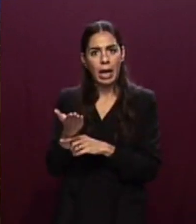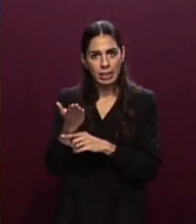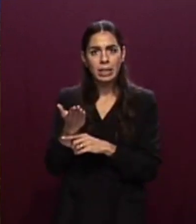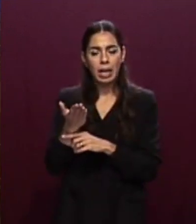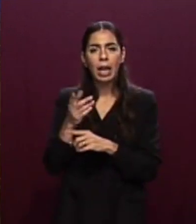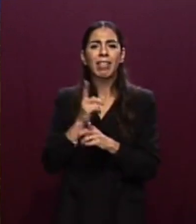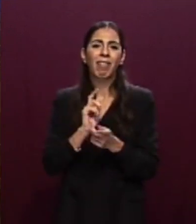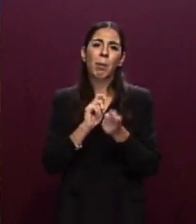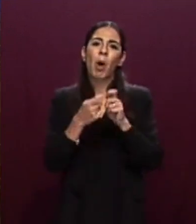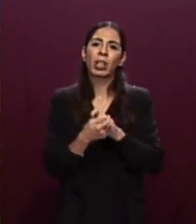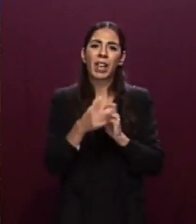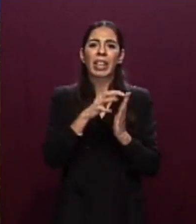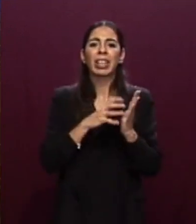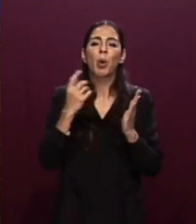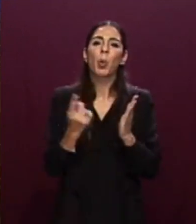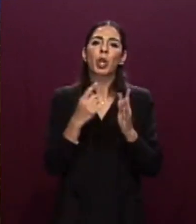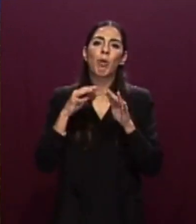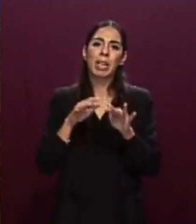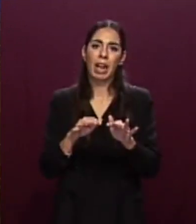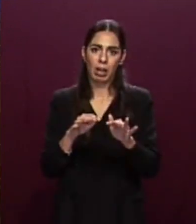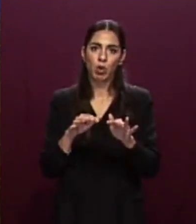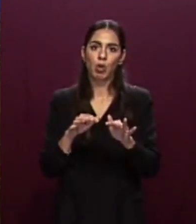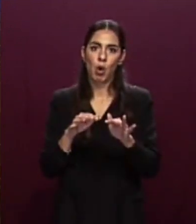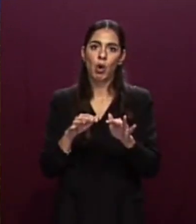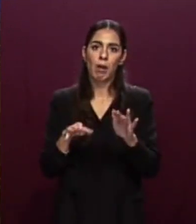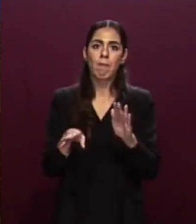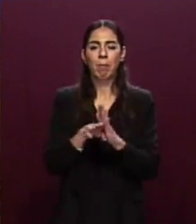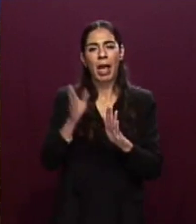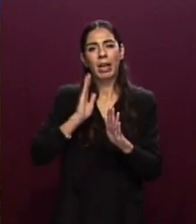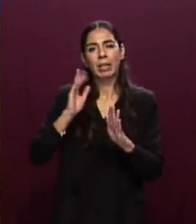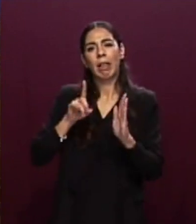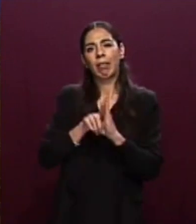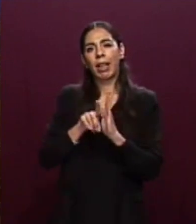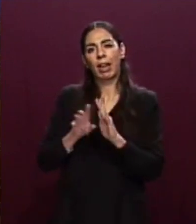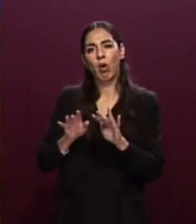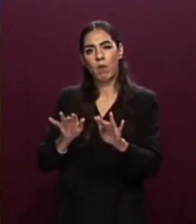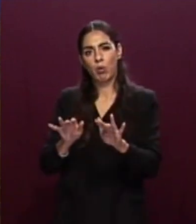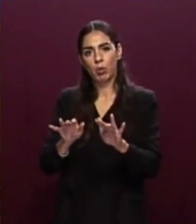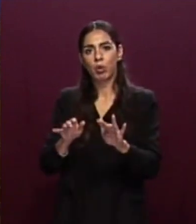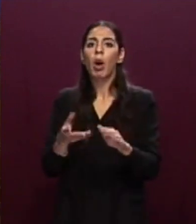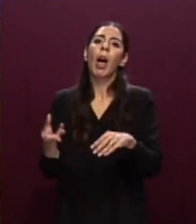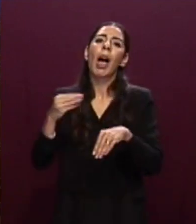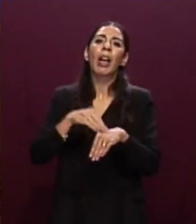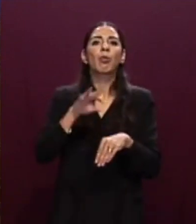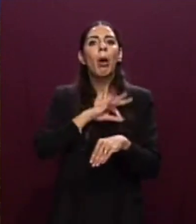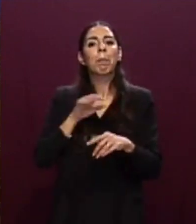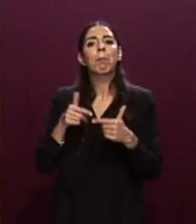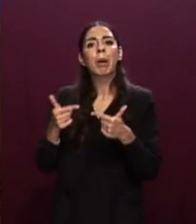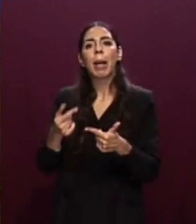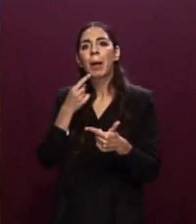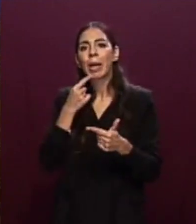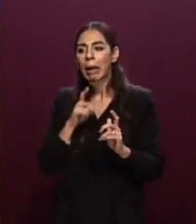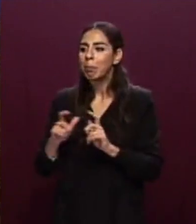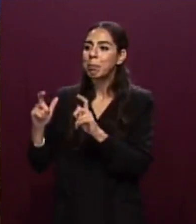unico per l'immigrazione, a partire da quelli applicati per i decreti flussi, inserendo uno strumento premiale per i Paesi più impegnati nella